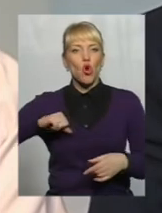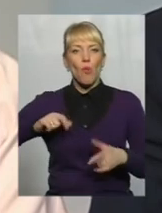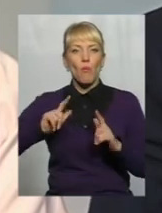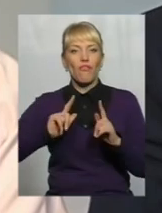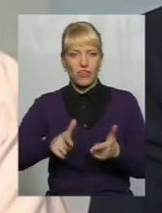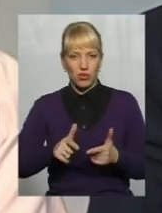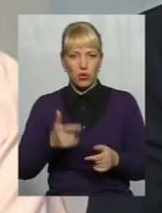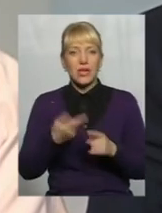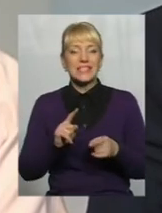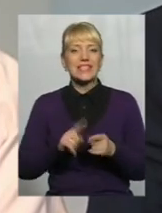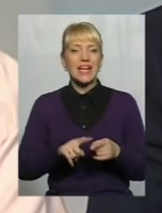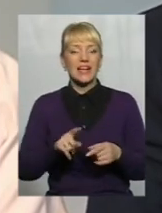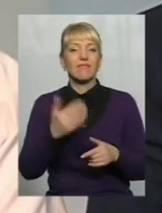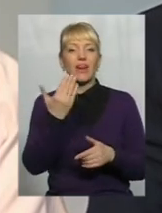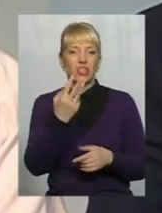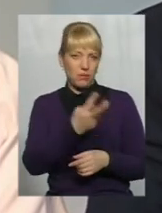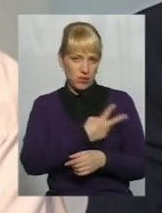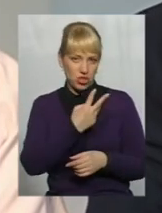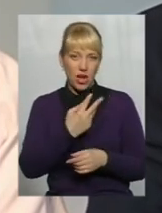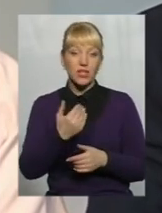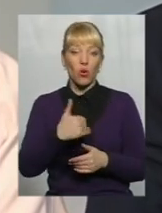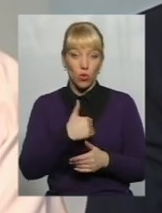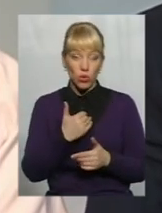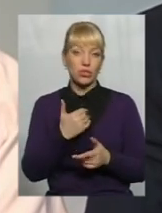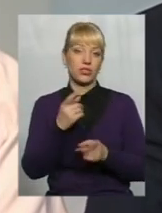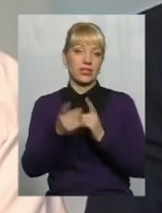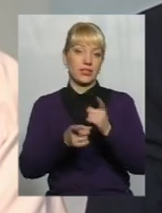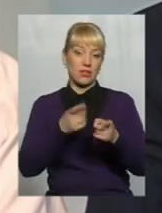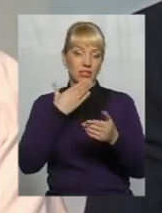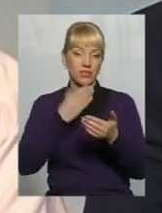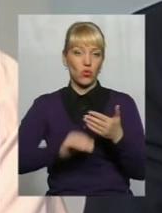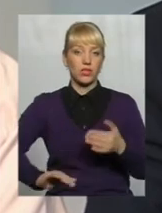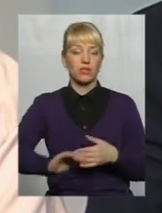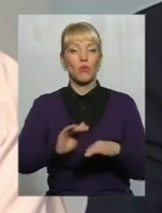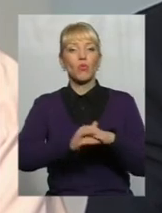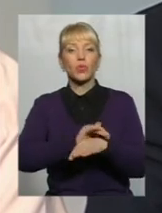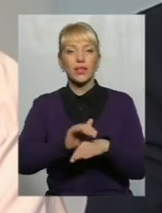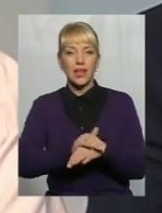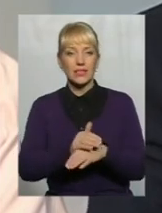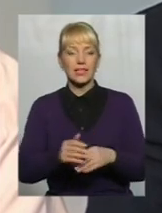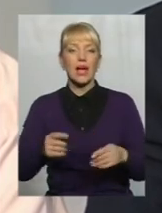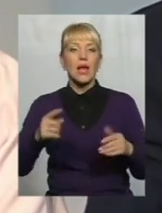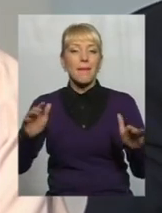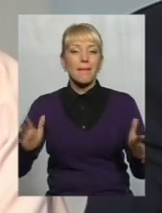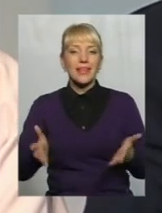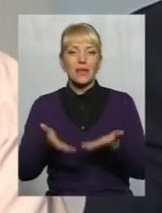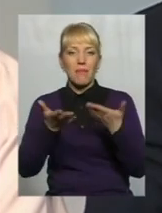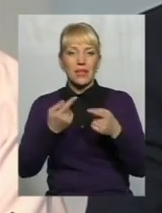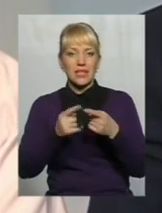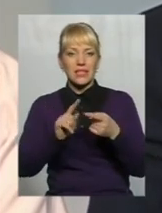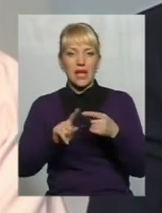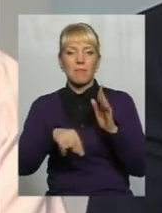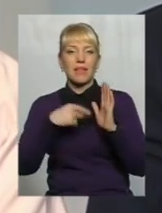бажання. Ви хочете об'єднатися, ви хочете змін на своїй території. Будь ласка, піднімайте це питання перед своїми